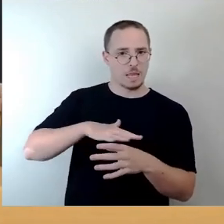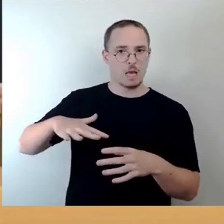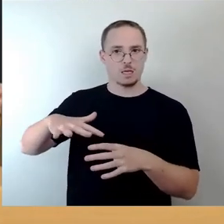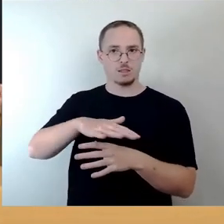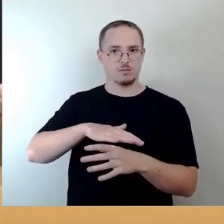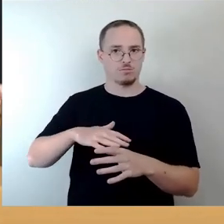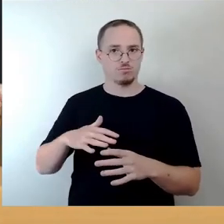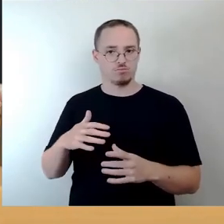Wir kommen zu...